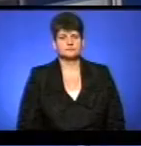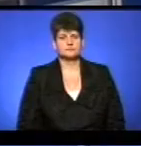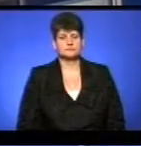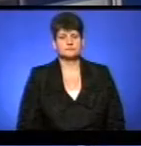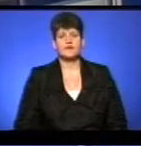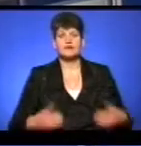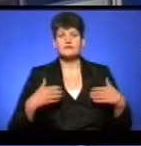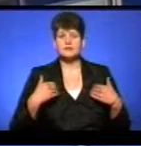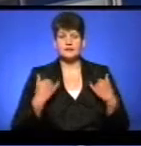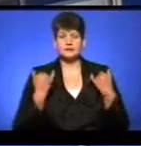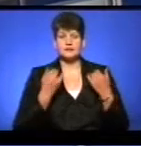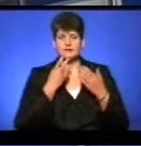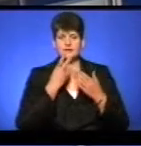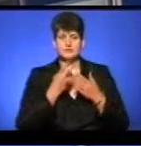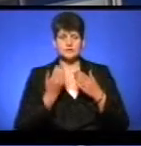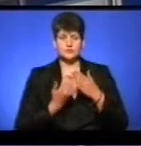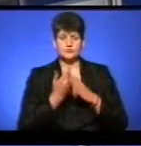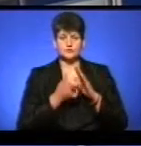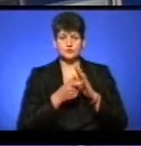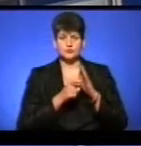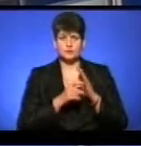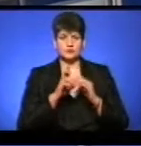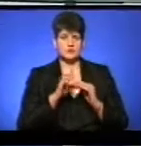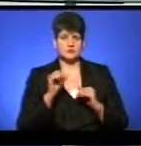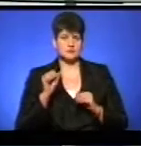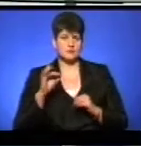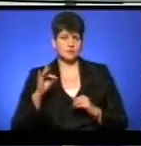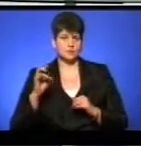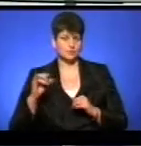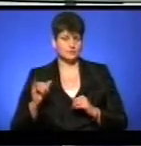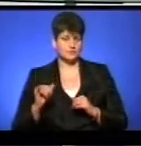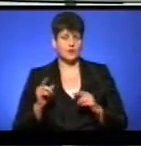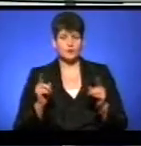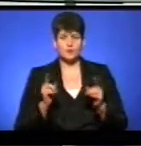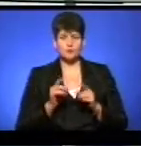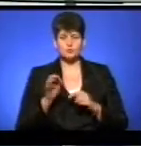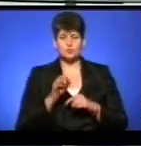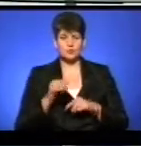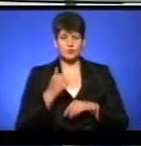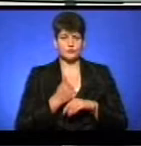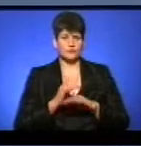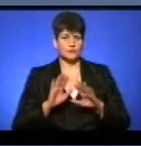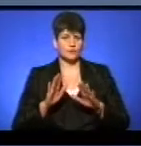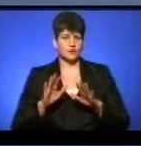Вітаю, ви дивитесь новини у студії Богдана Сарабун. Коротко про головні події.